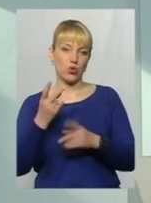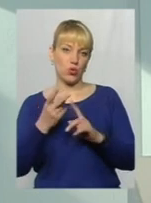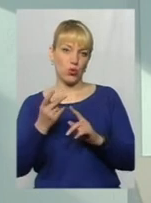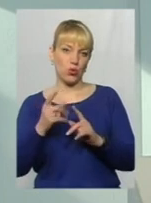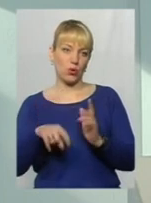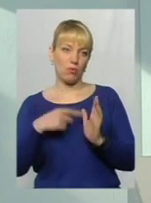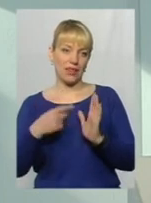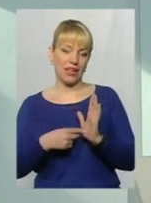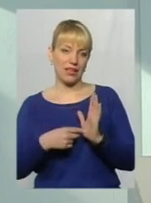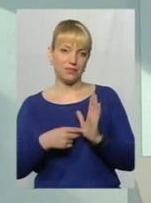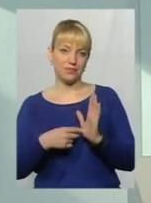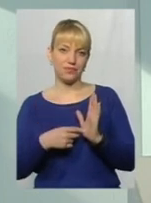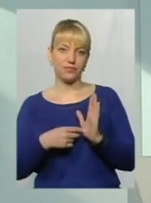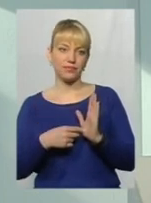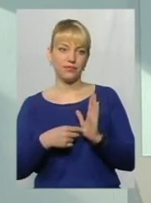питання.